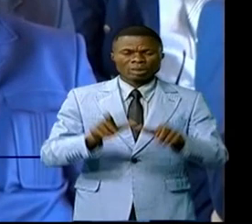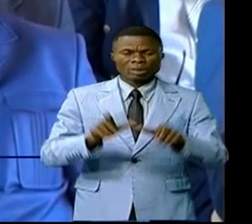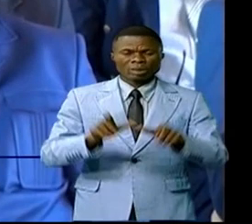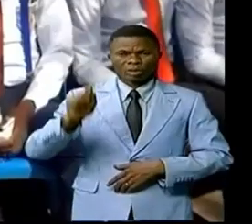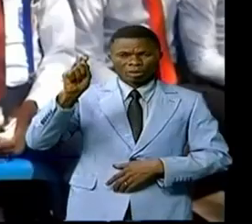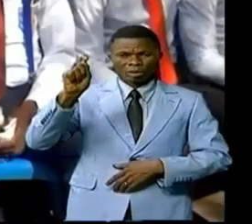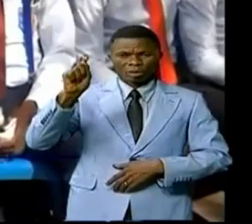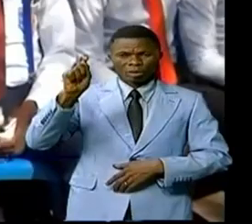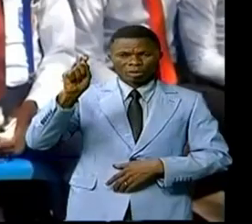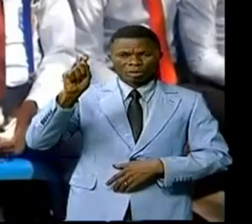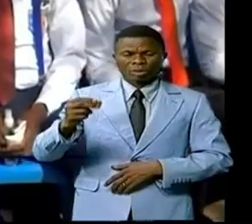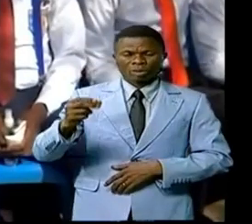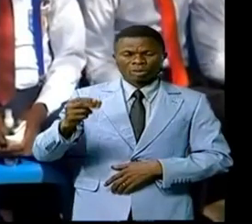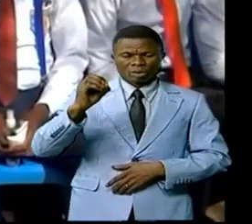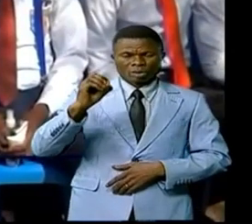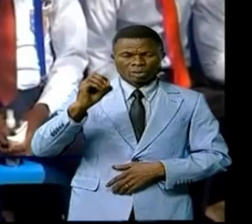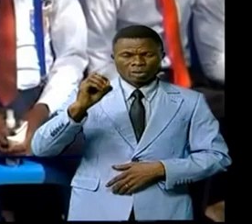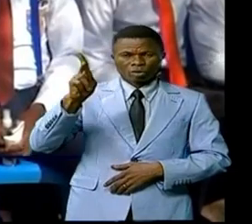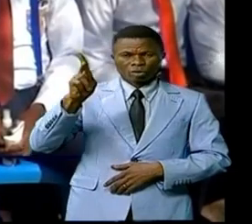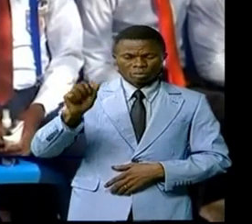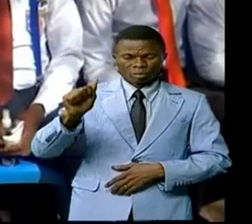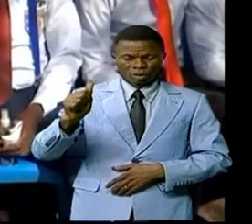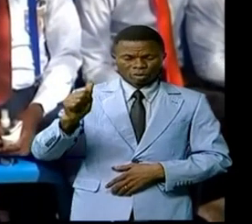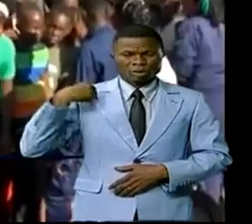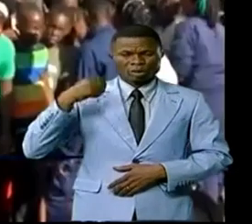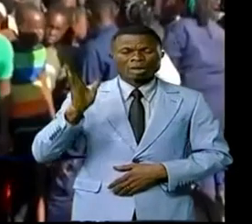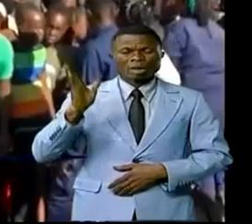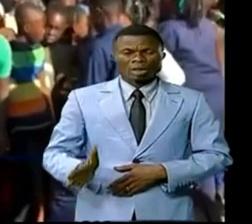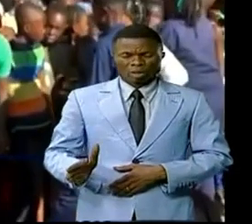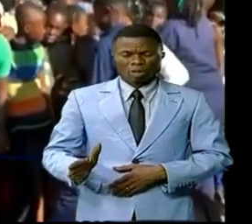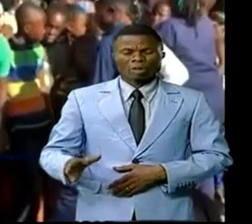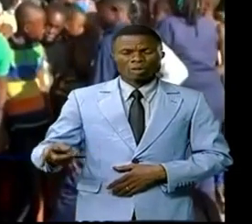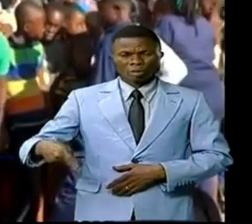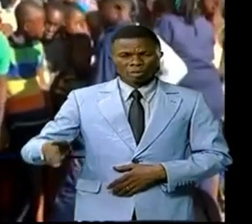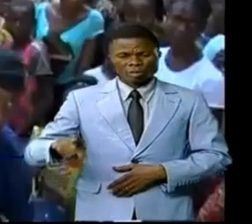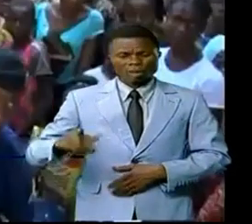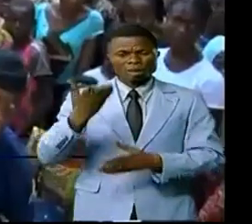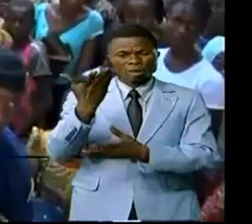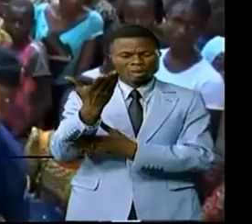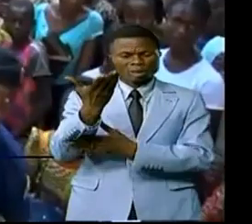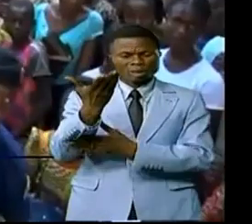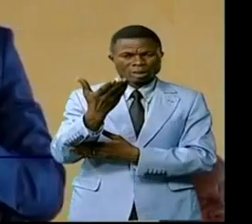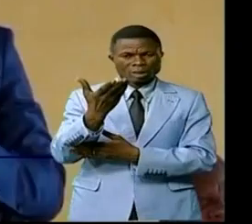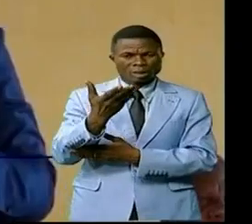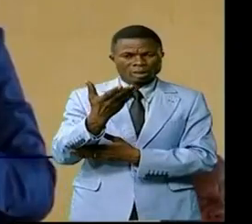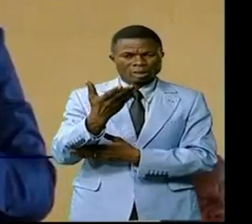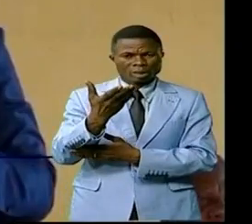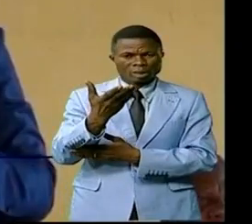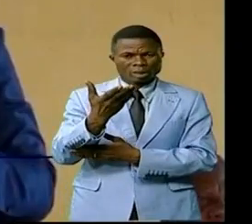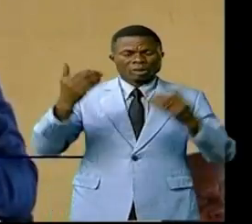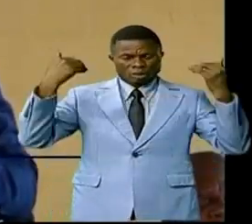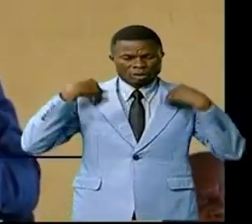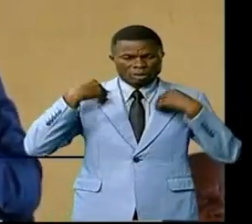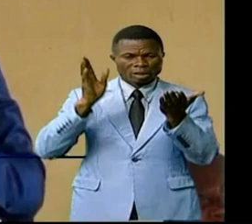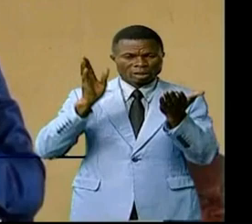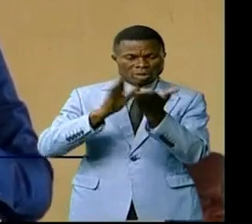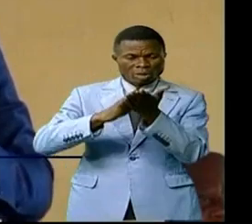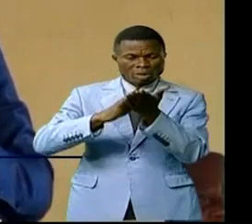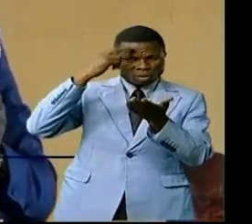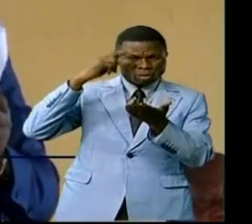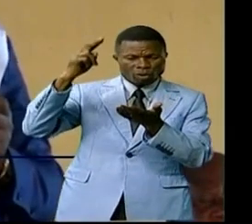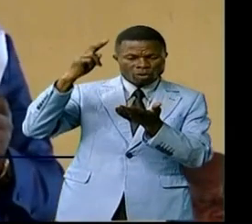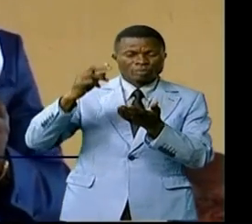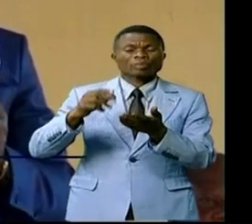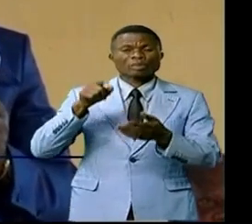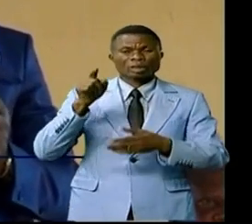Tuapa en particulier. Le gouverneur de la province a interpellé les gestionnaires des instituts supérieurs et